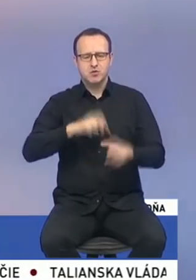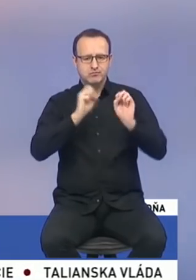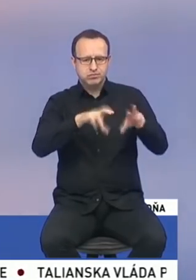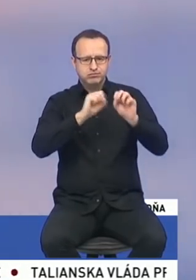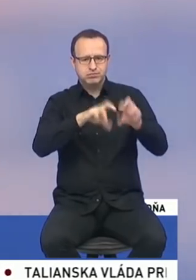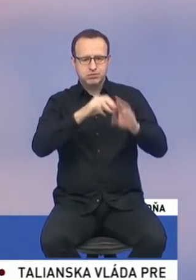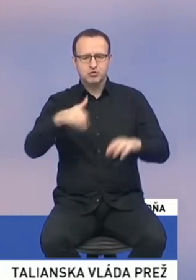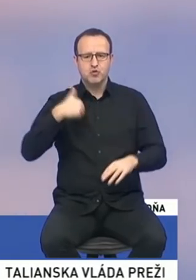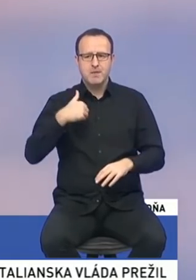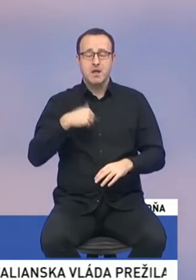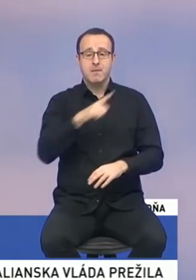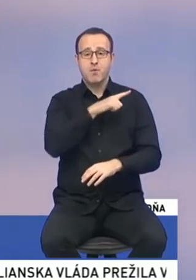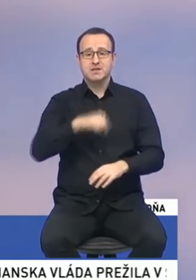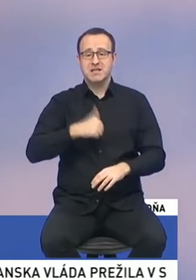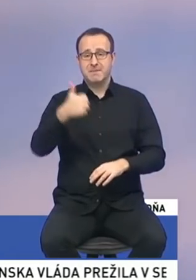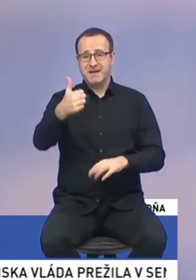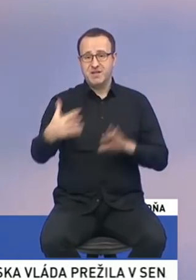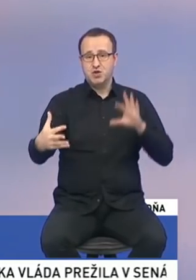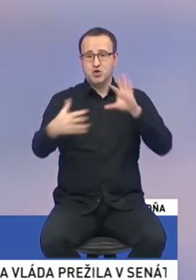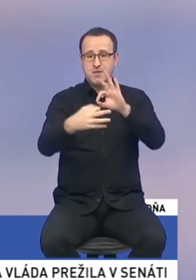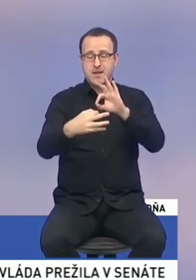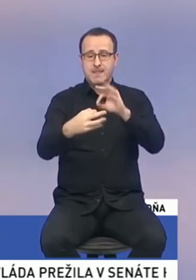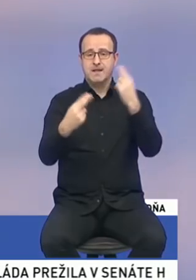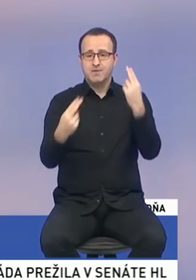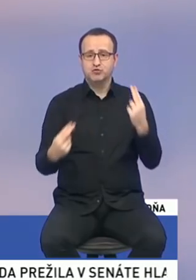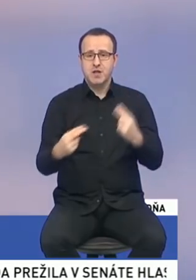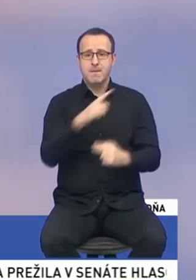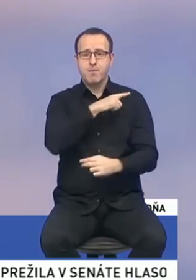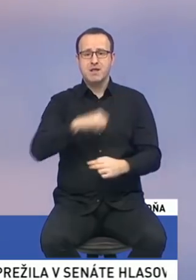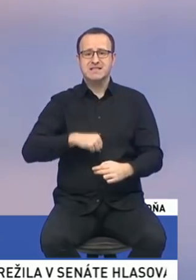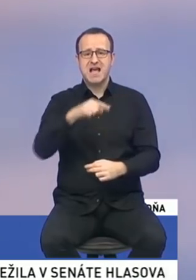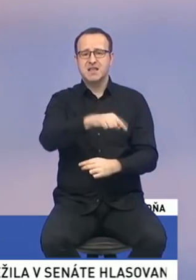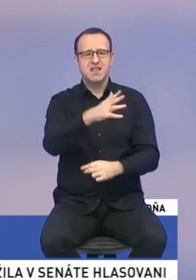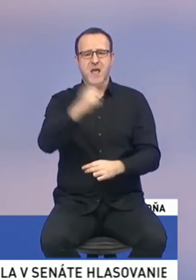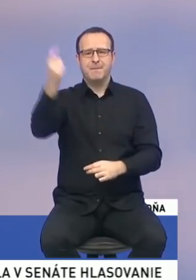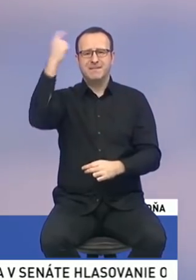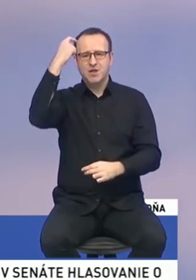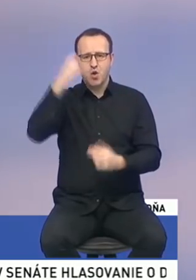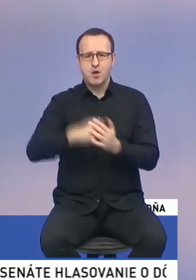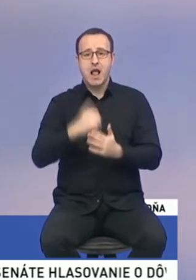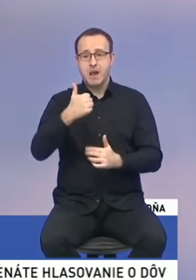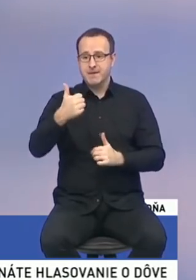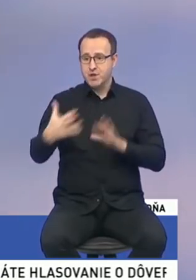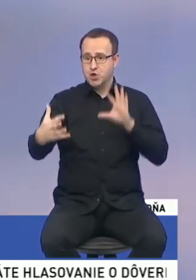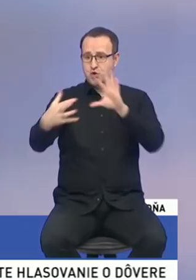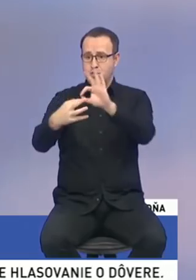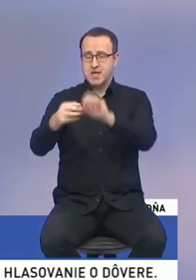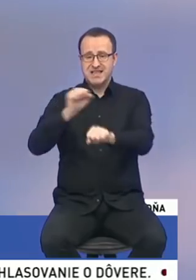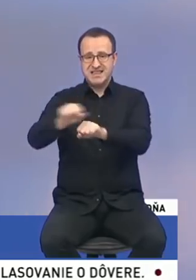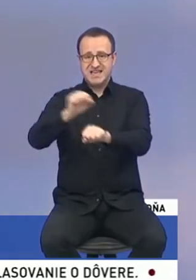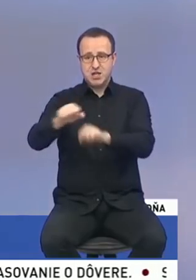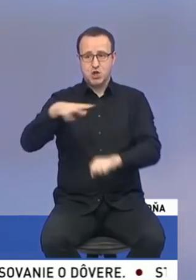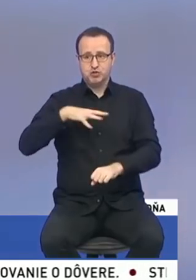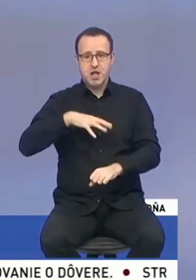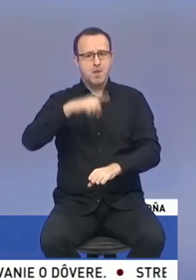to policajti prvého kontaktu, pretože je dôležité. Policajti nie sú psychológovia, ale keď majú ten poprvý kontakt s tou týranou ženou, oni